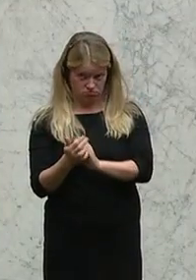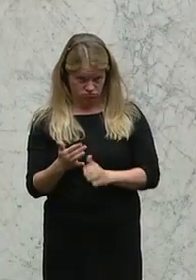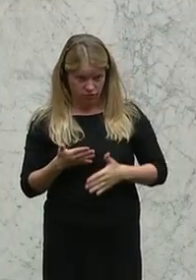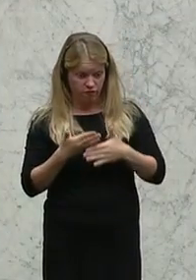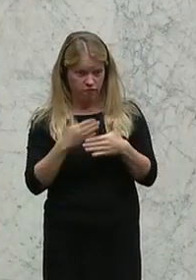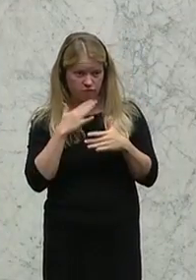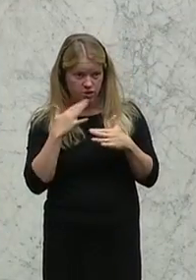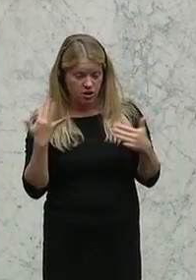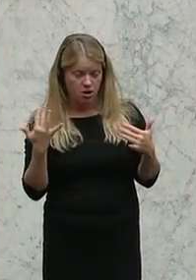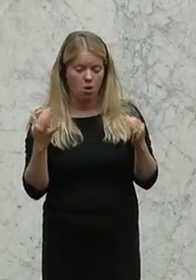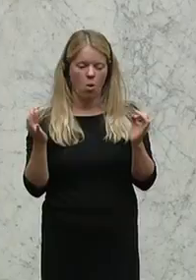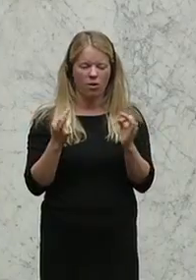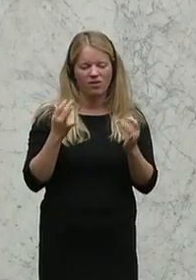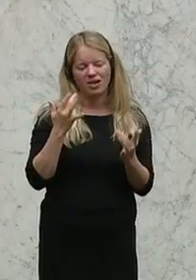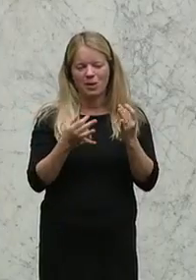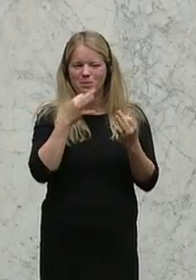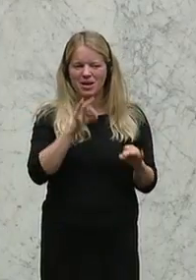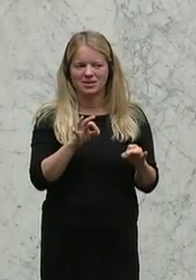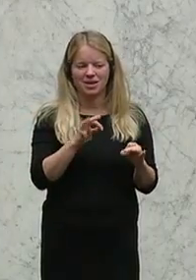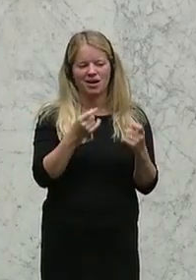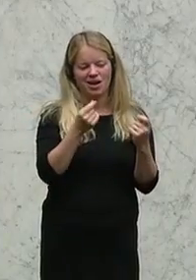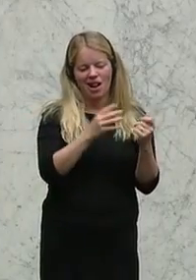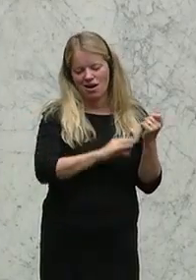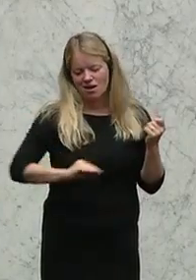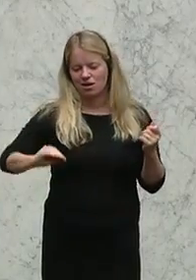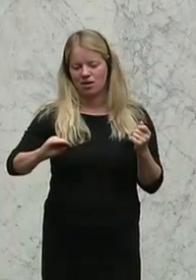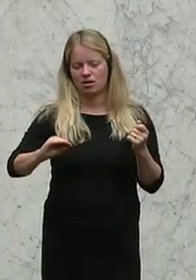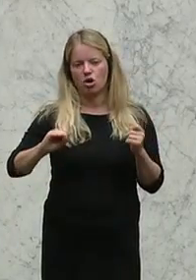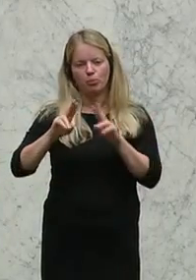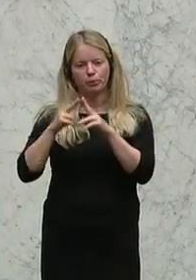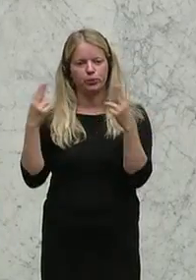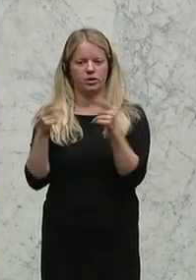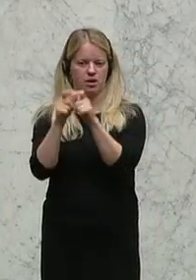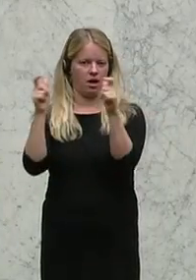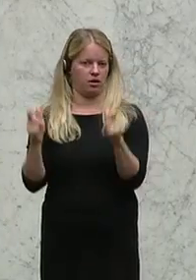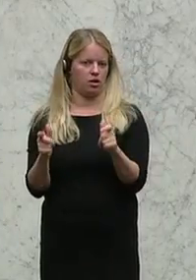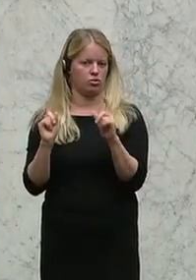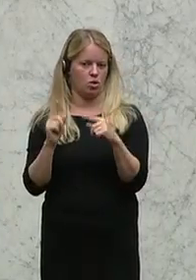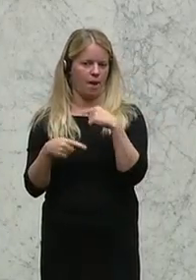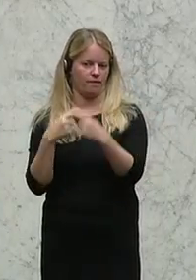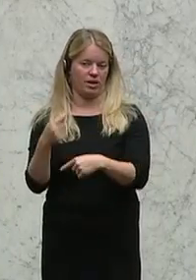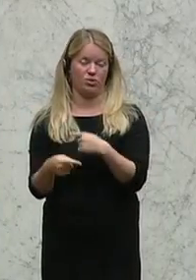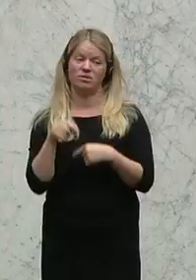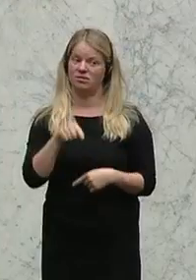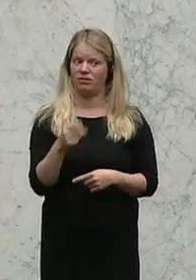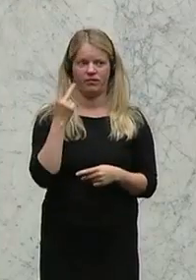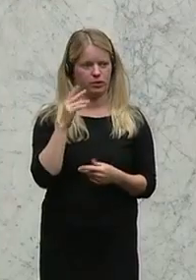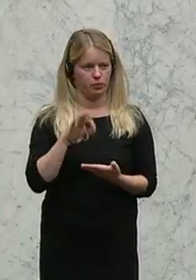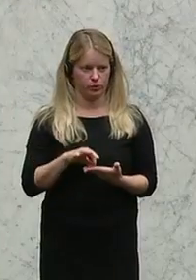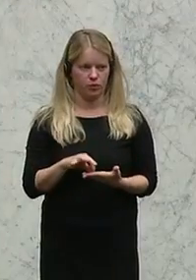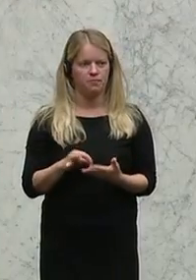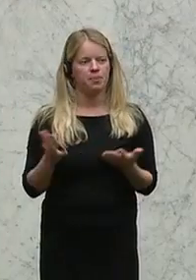es nicht gescheit wäre, diese Mittel über Bundeseinrichtungen abzuwickeln. Ein ganz zentraler Punkt. Oder